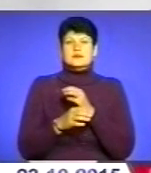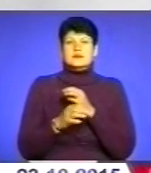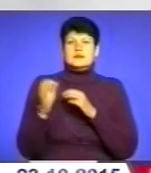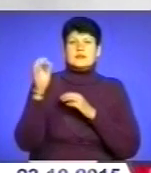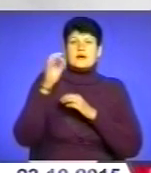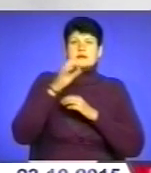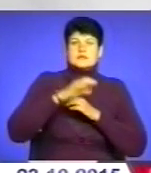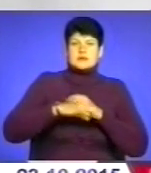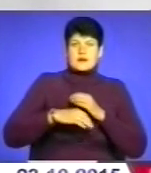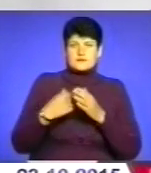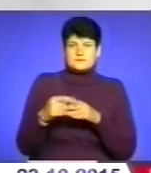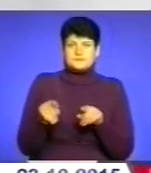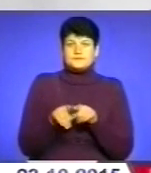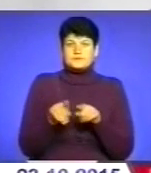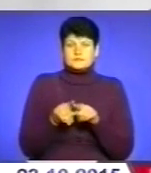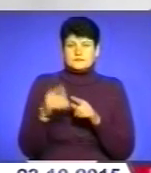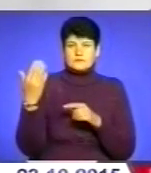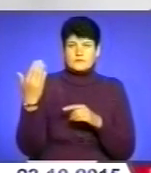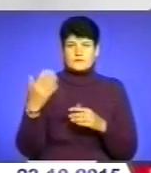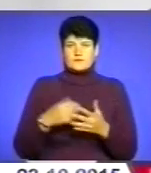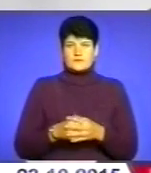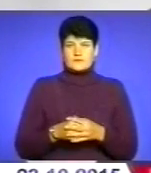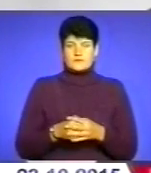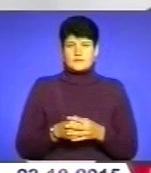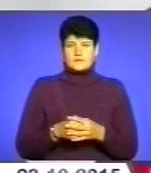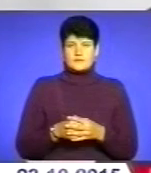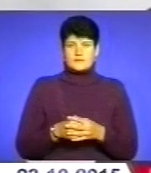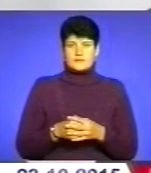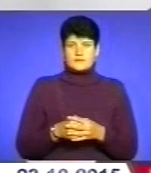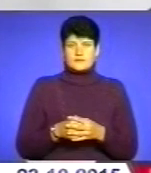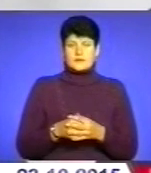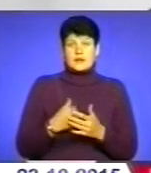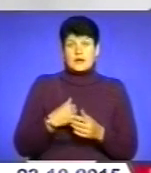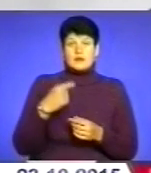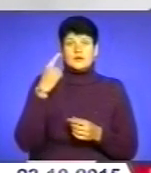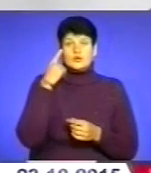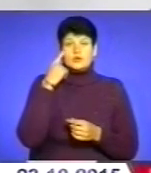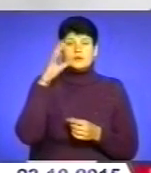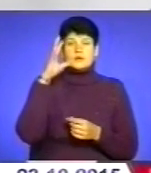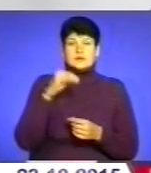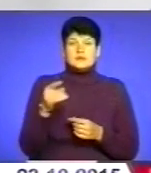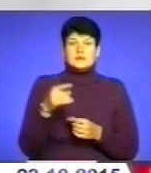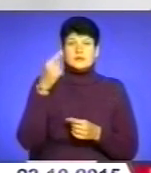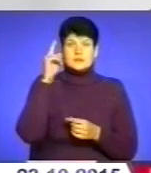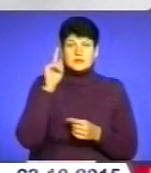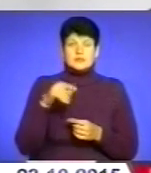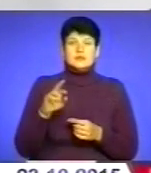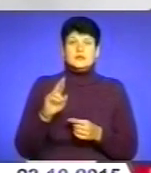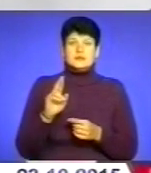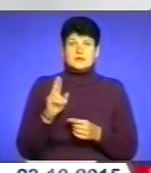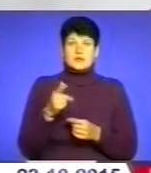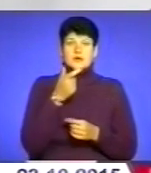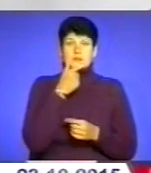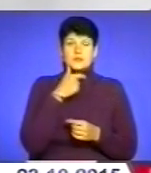породений західними очима. І я думаю, що цілий тернопіль знає, як пан